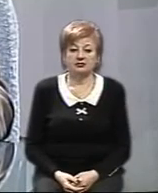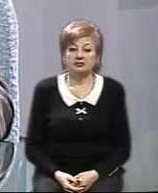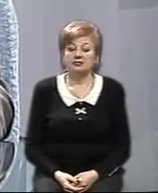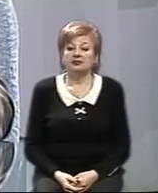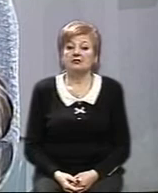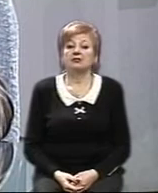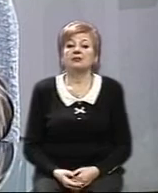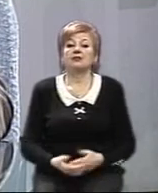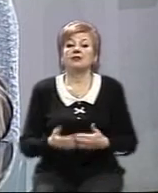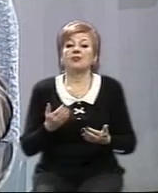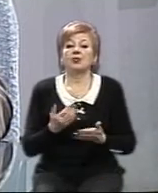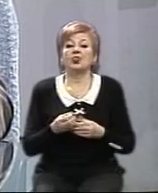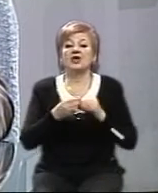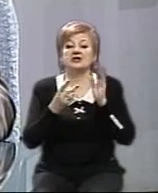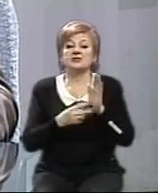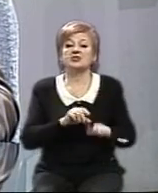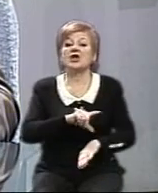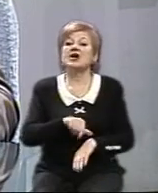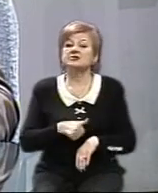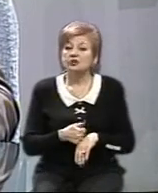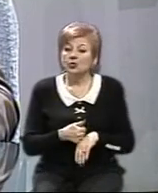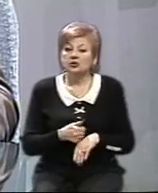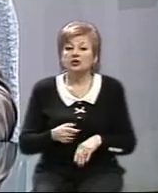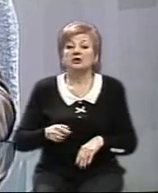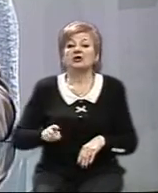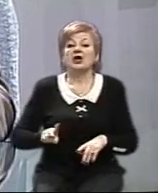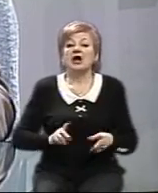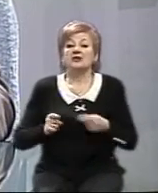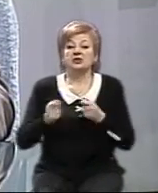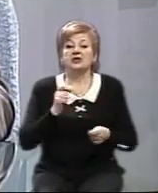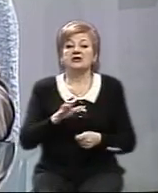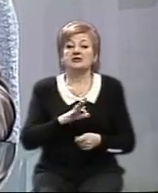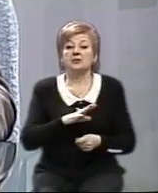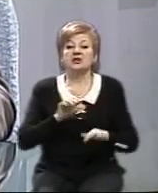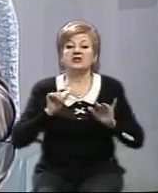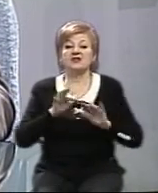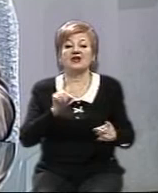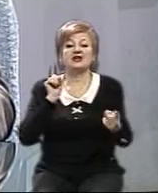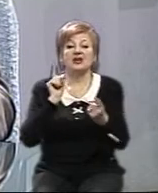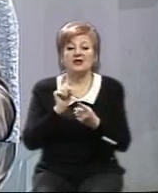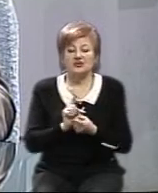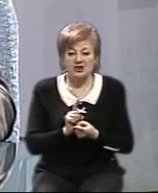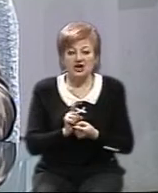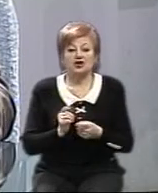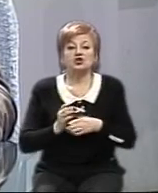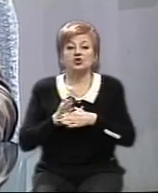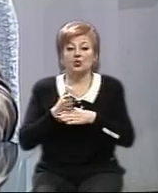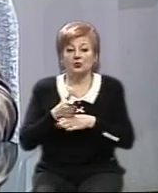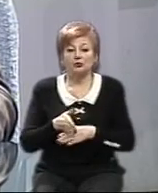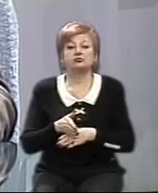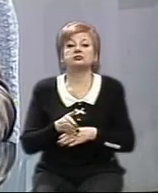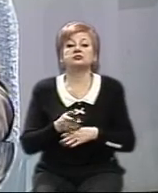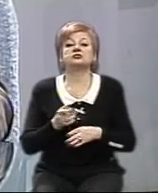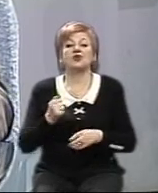Буквально о 17-й годині в обласній державній адміністрації відбувся брифінг. На ньому побував щодо запровадження у